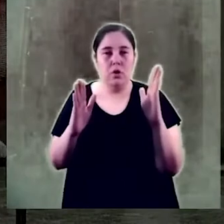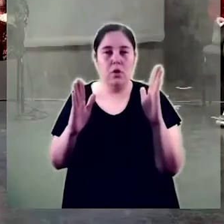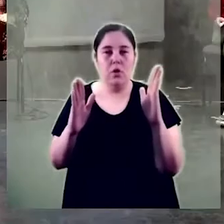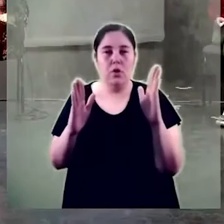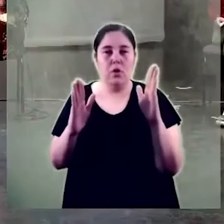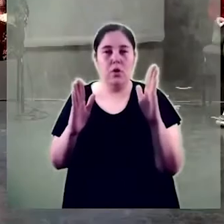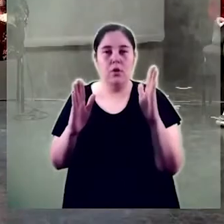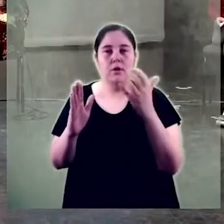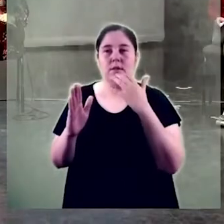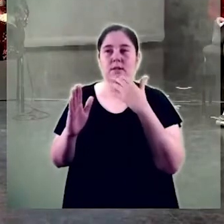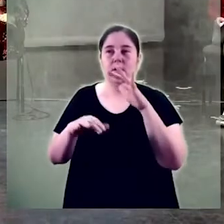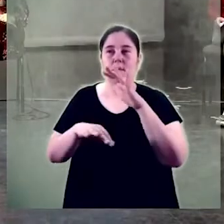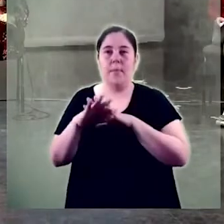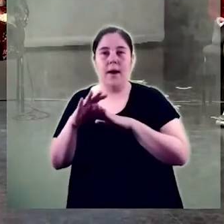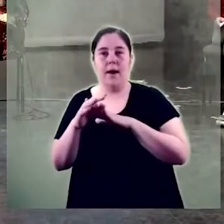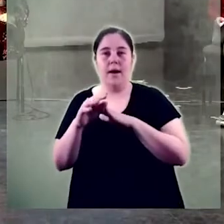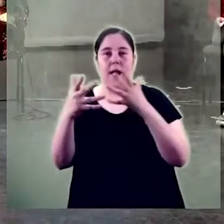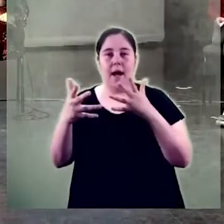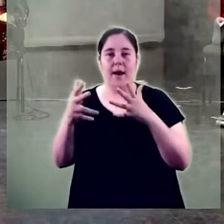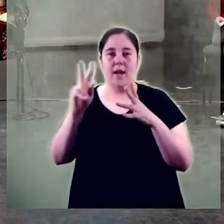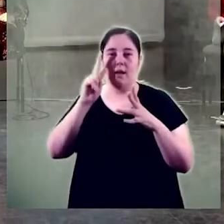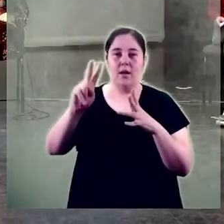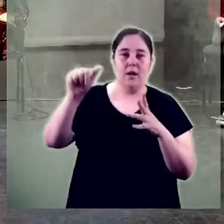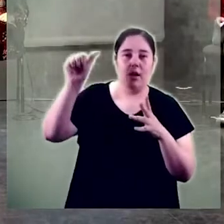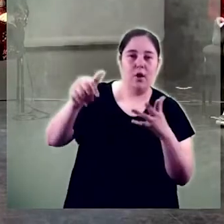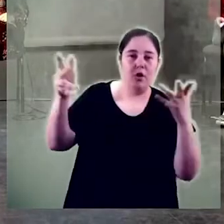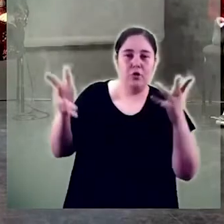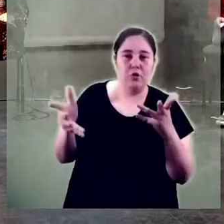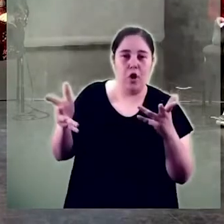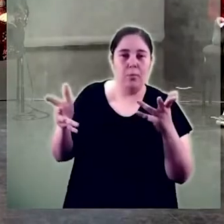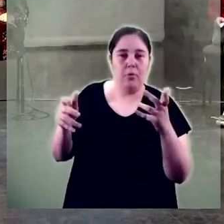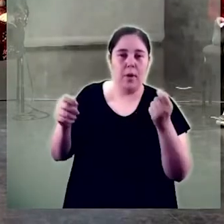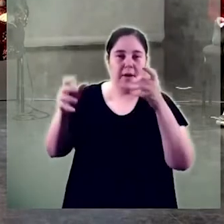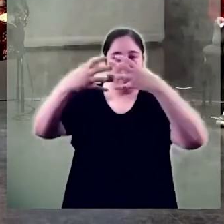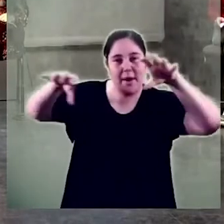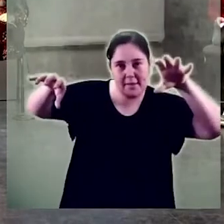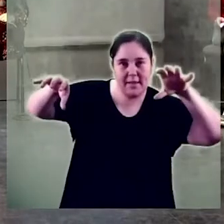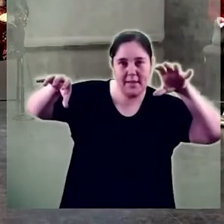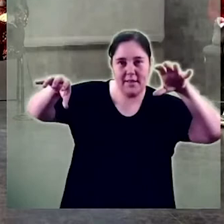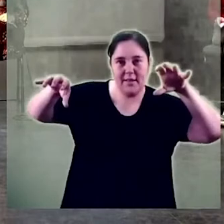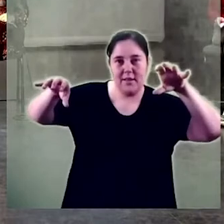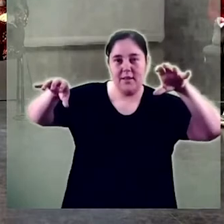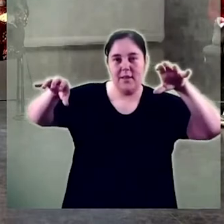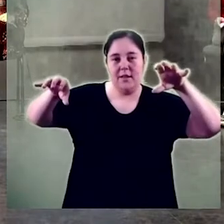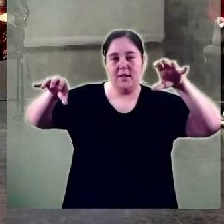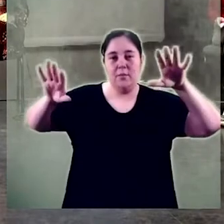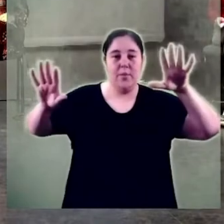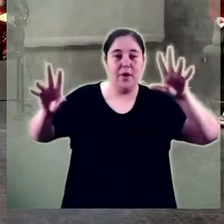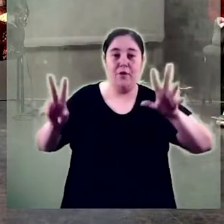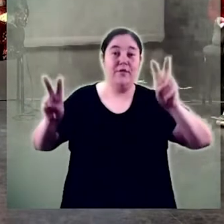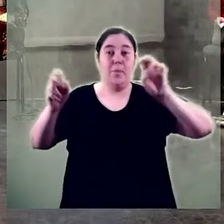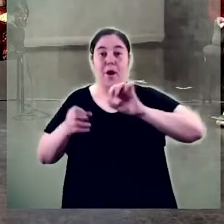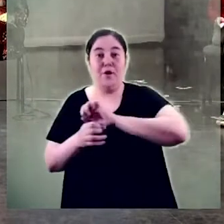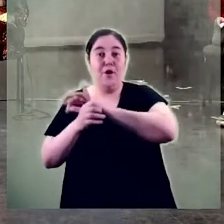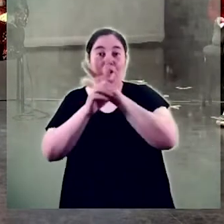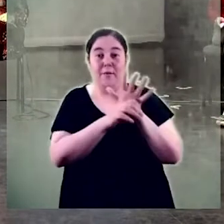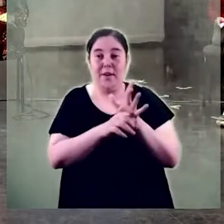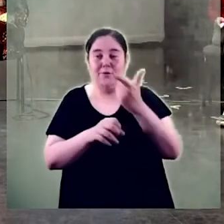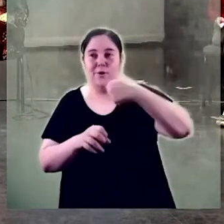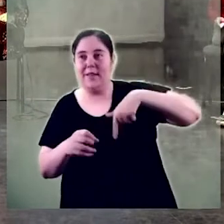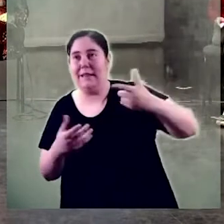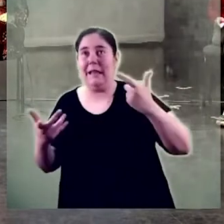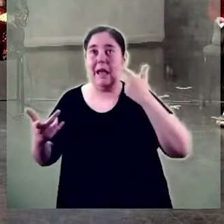vista de realització, no sé exactament com està, però en principi per temes de Covid estem veient com ho fem.